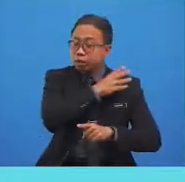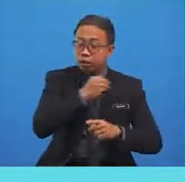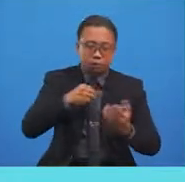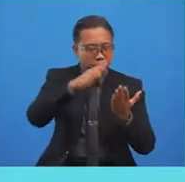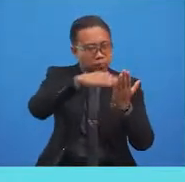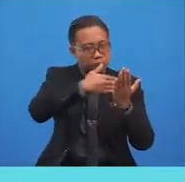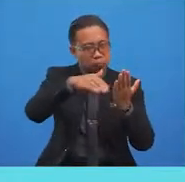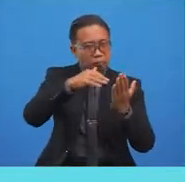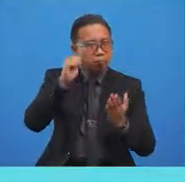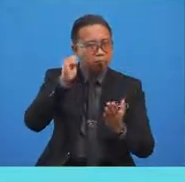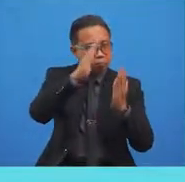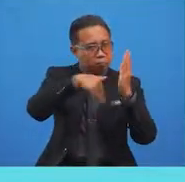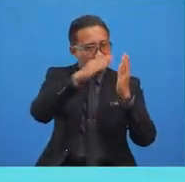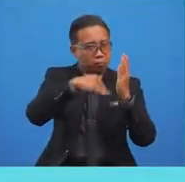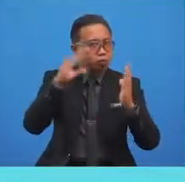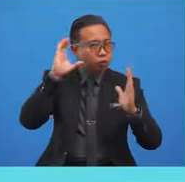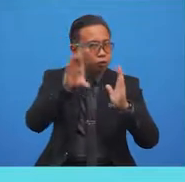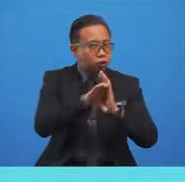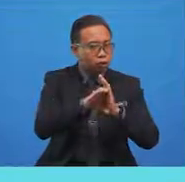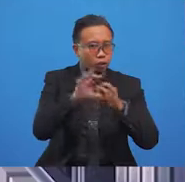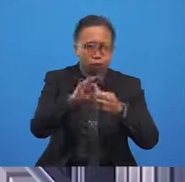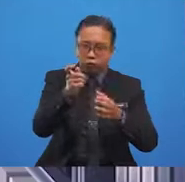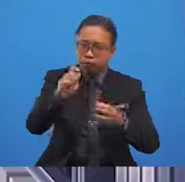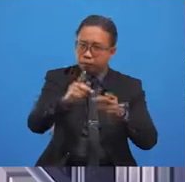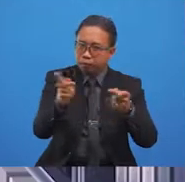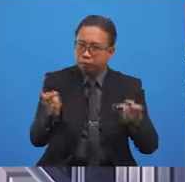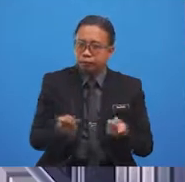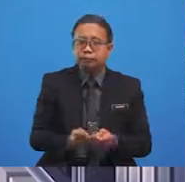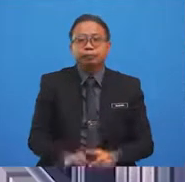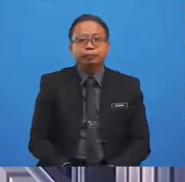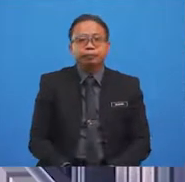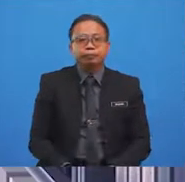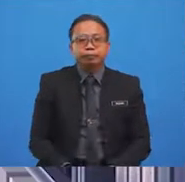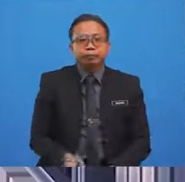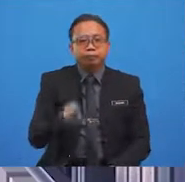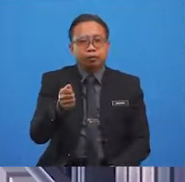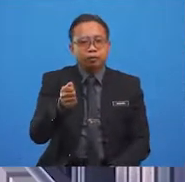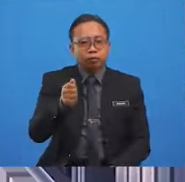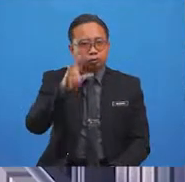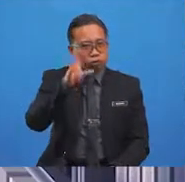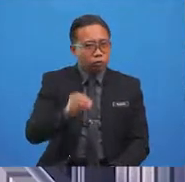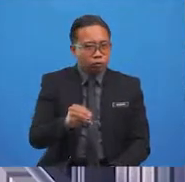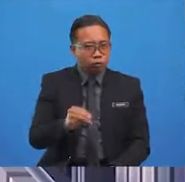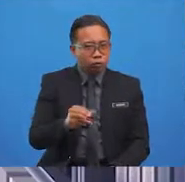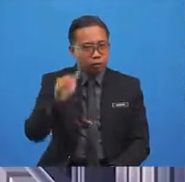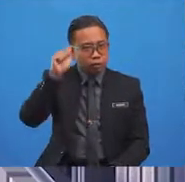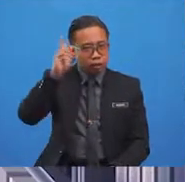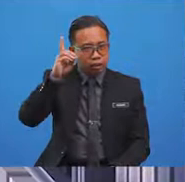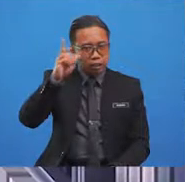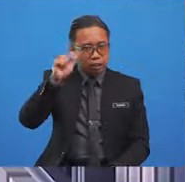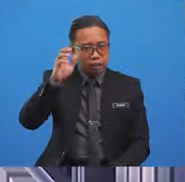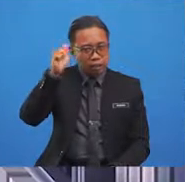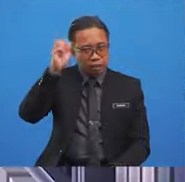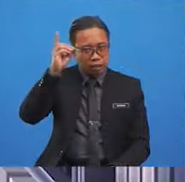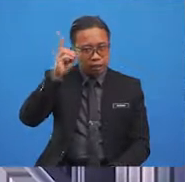beautiful picture of the park. So, your notes should be, Adam loves to ride